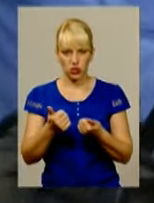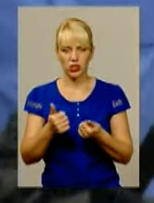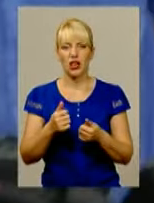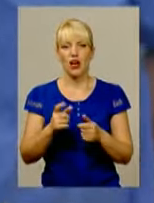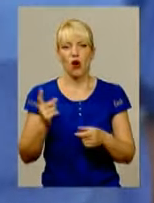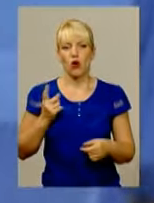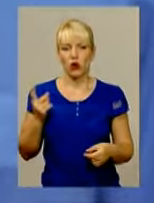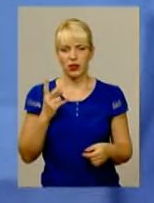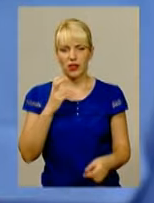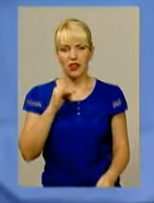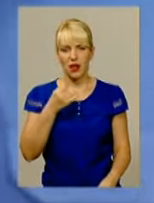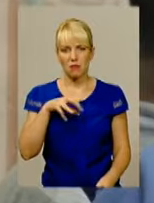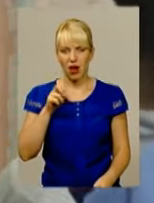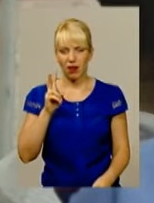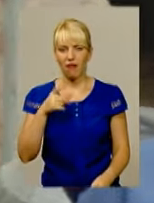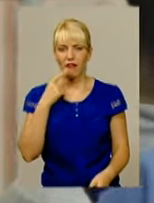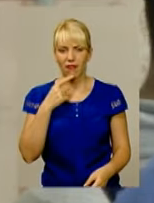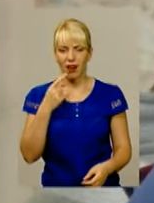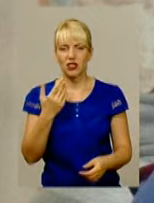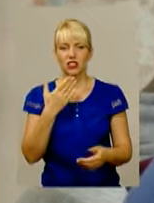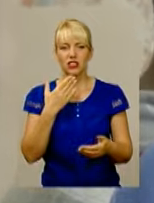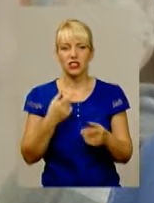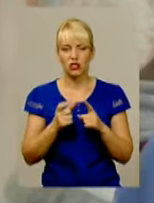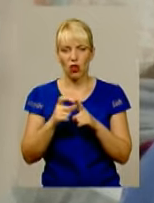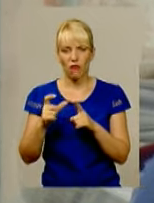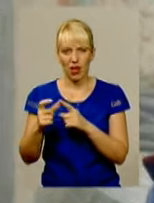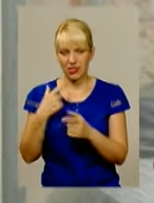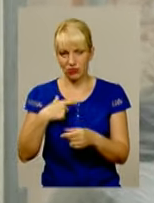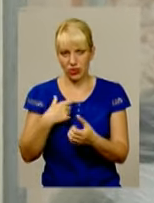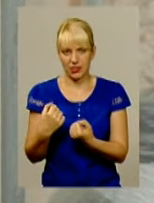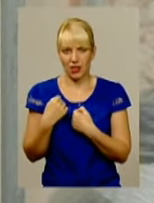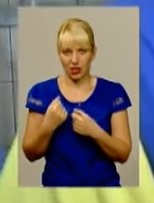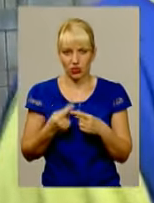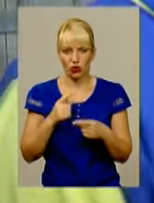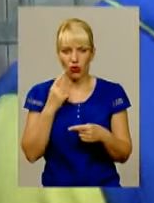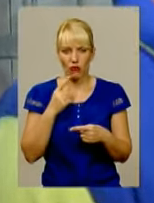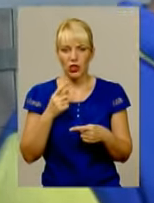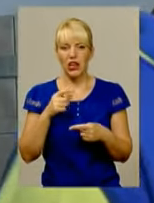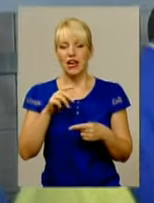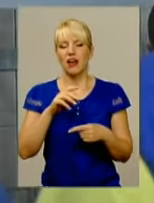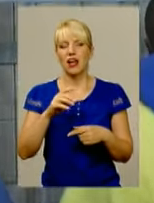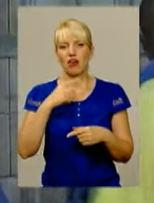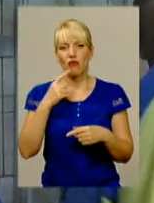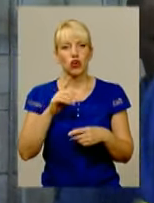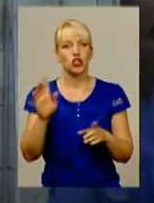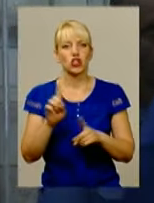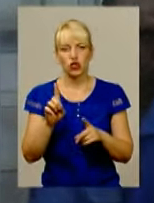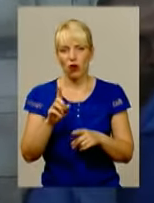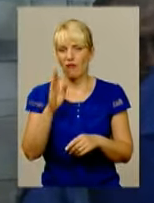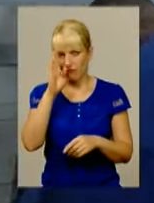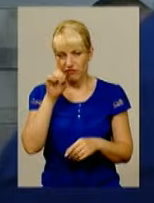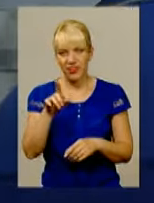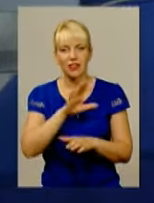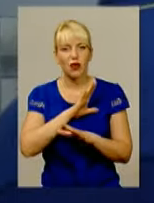каже Євген Неймак. Його версія подій співпадає зі словами батька «За кермом Тойоти був не він». Та переконує, за кордон